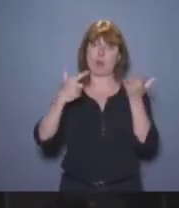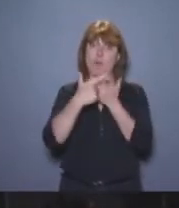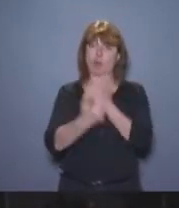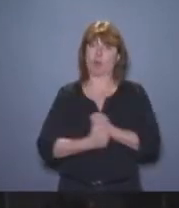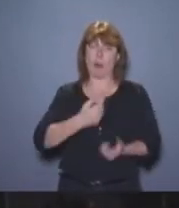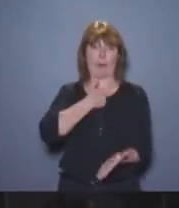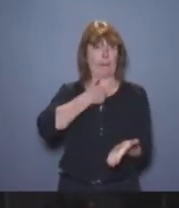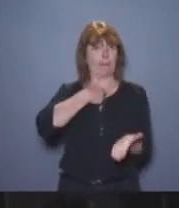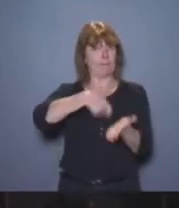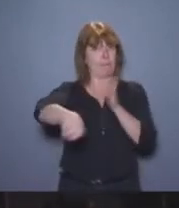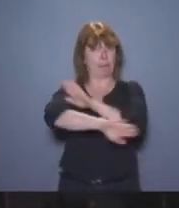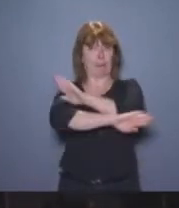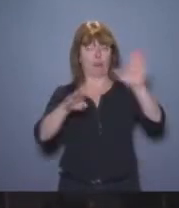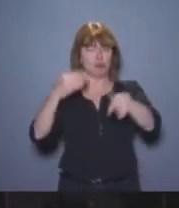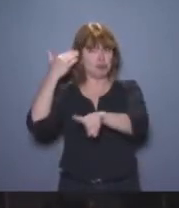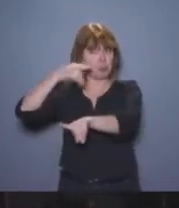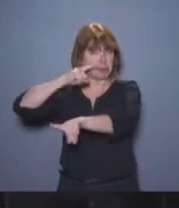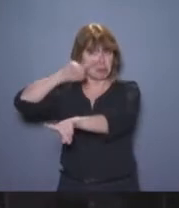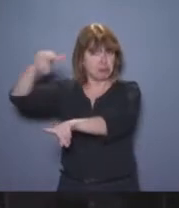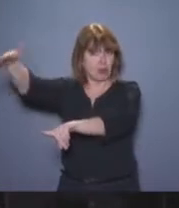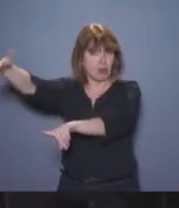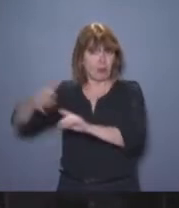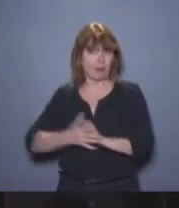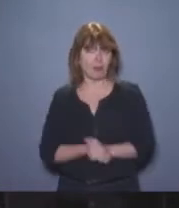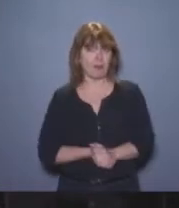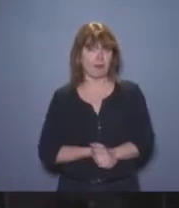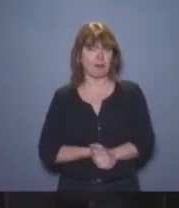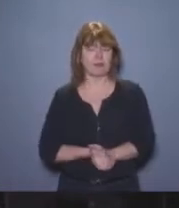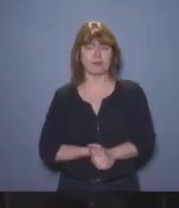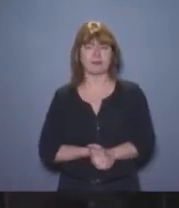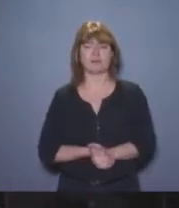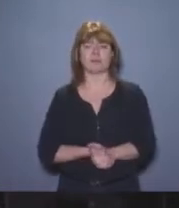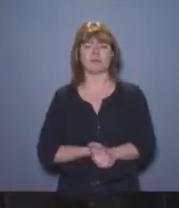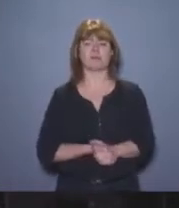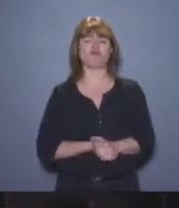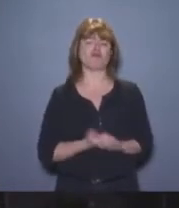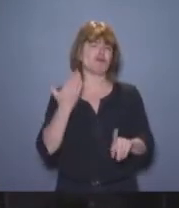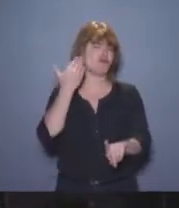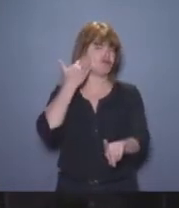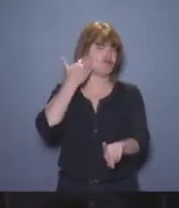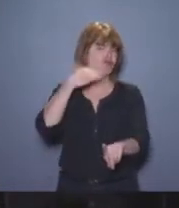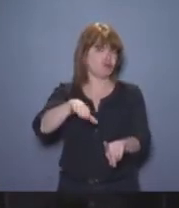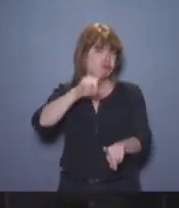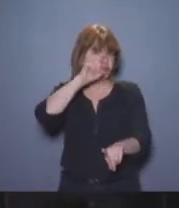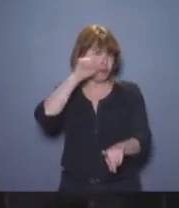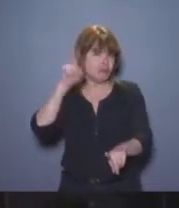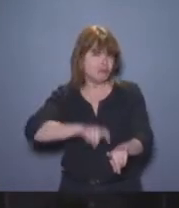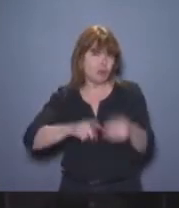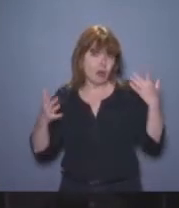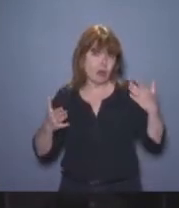Et si tu ne le prends pas, plus d'indemnité. Comme s'il ne savait pas déjà.